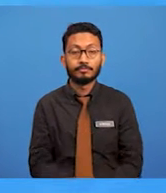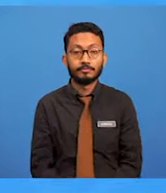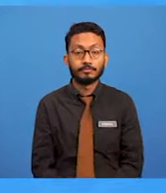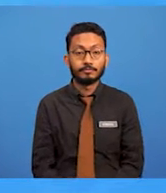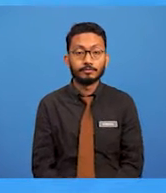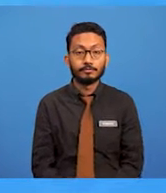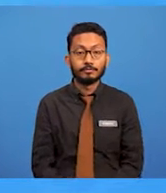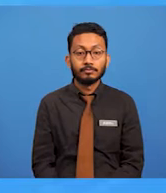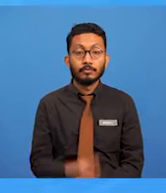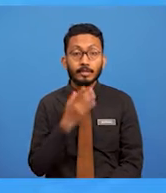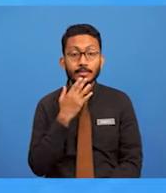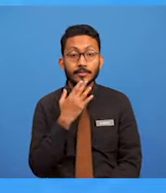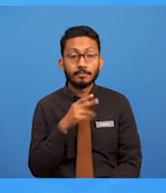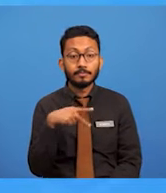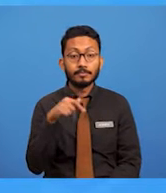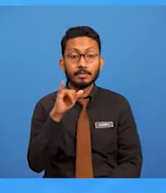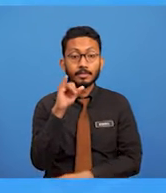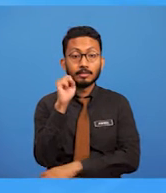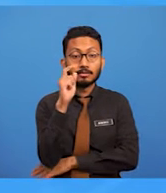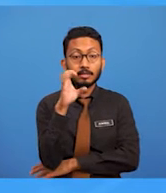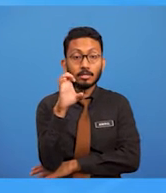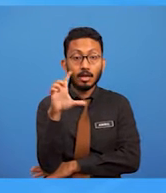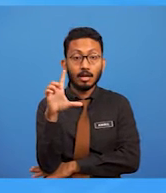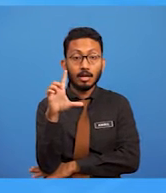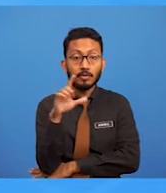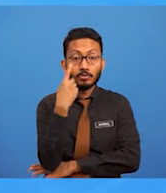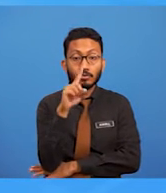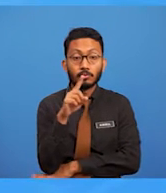untuk menentukan rupa bentuk imej.